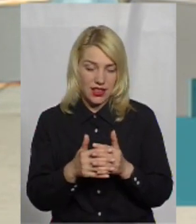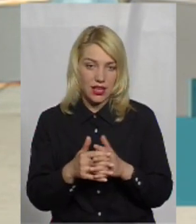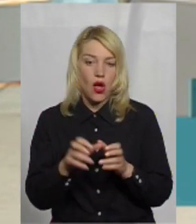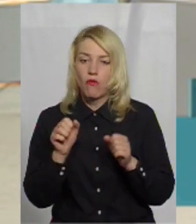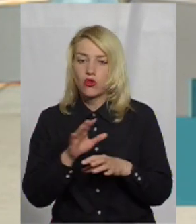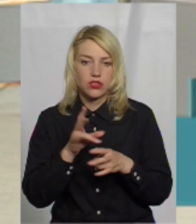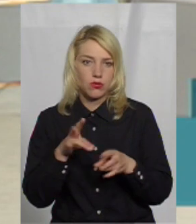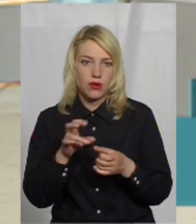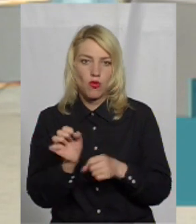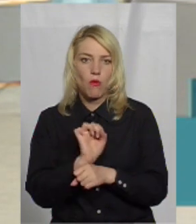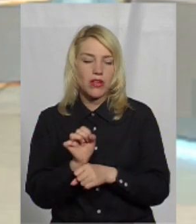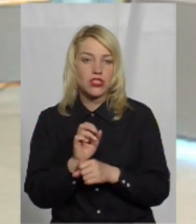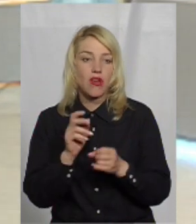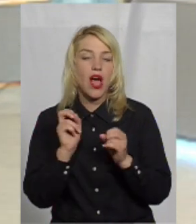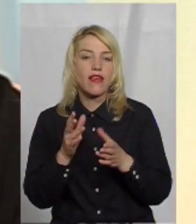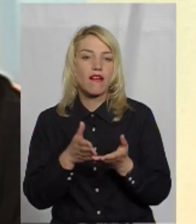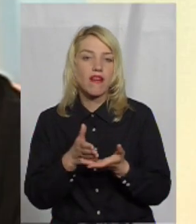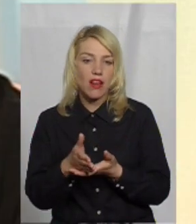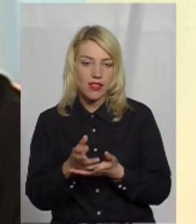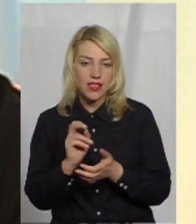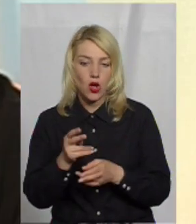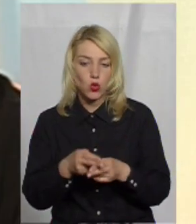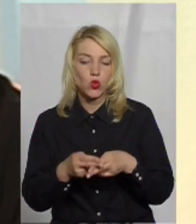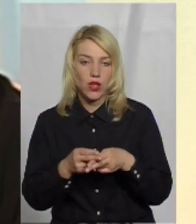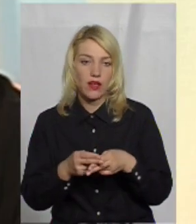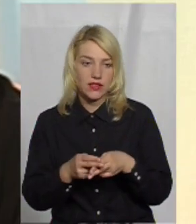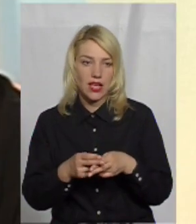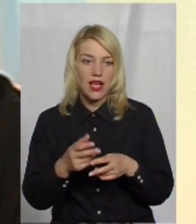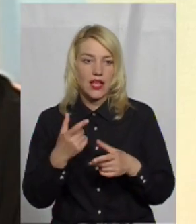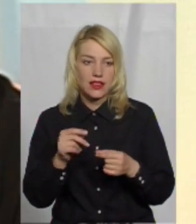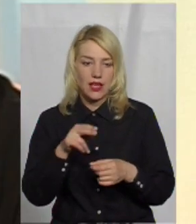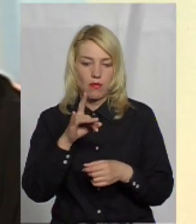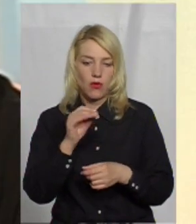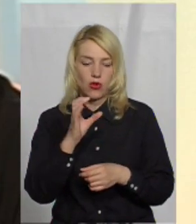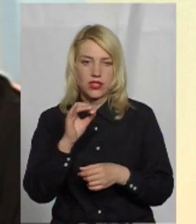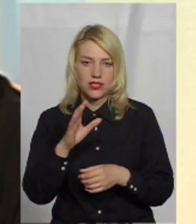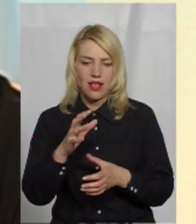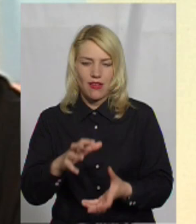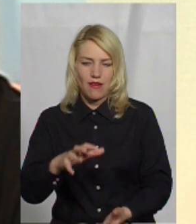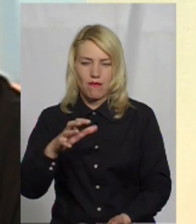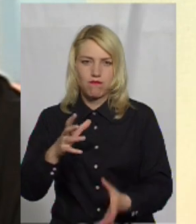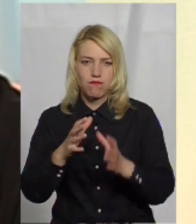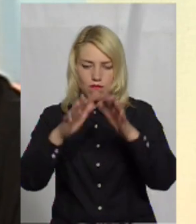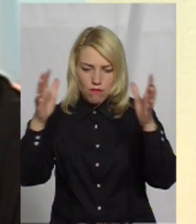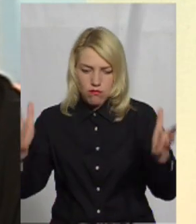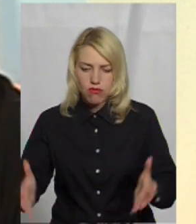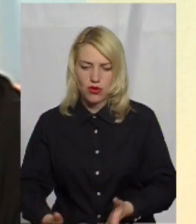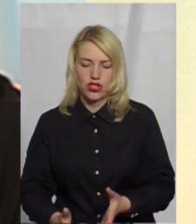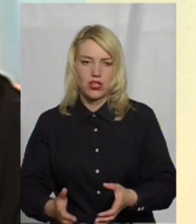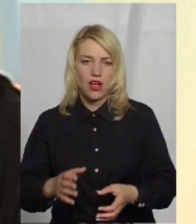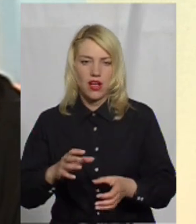Можливо, от якраз варіант такий, як в Дунаївцях, де великий прицеп з мотопомпою, з бочкою, з